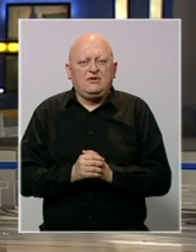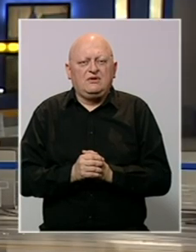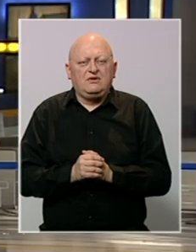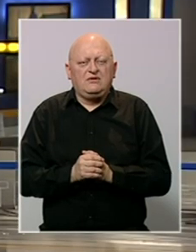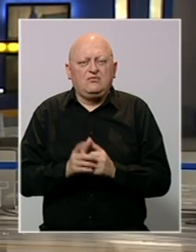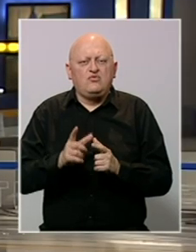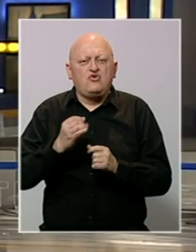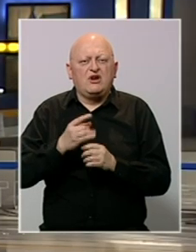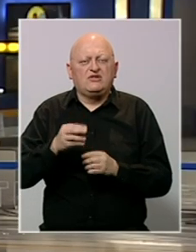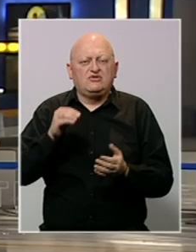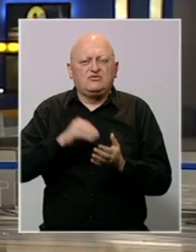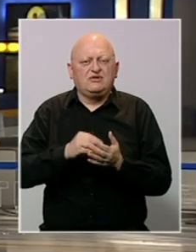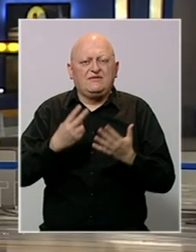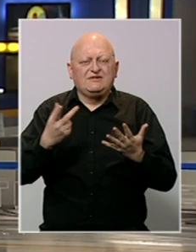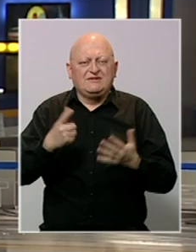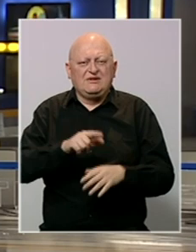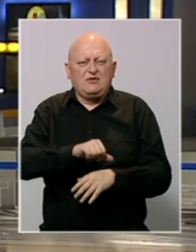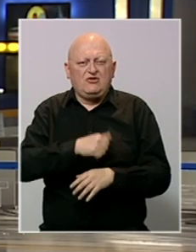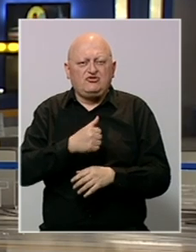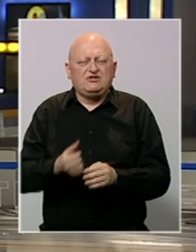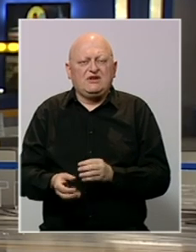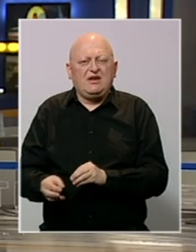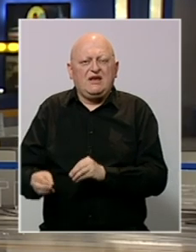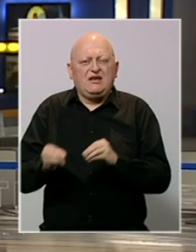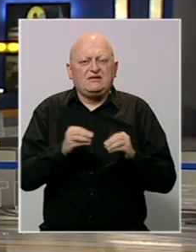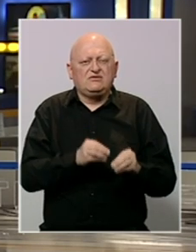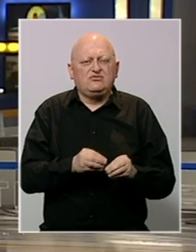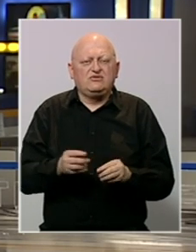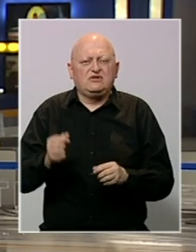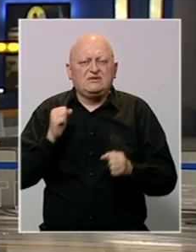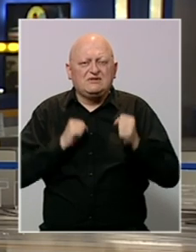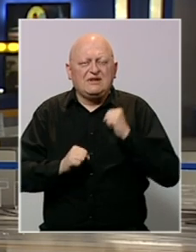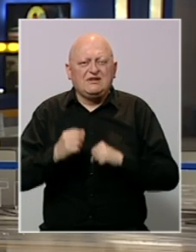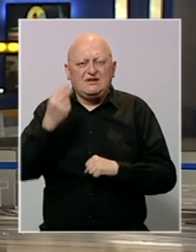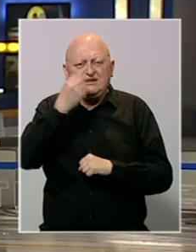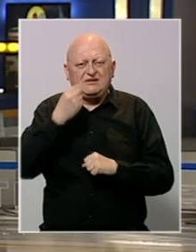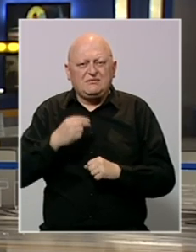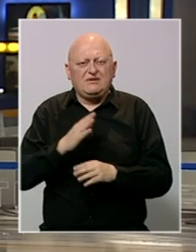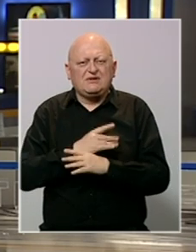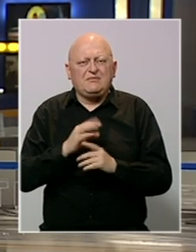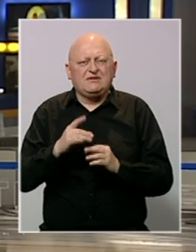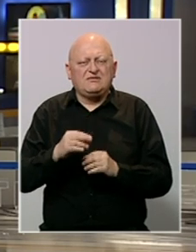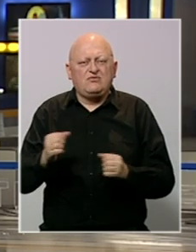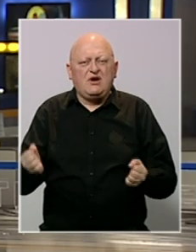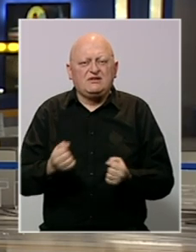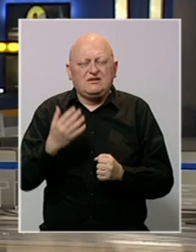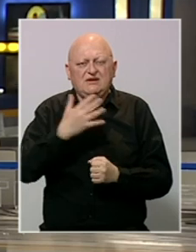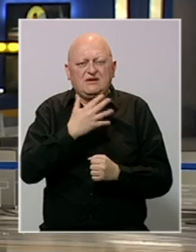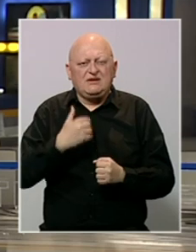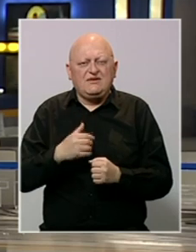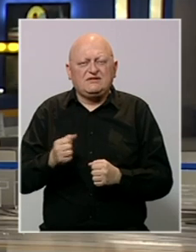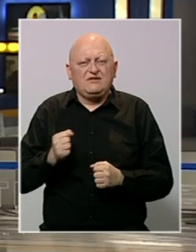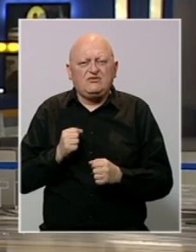U Gradišci je obilježana 27. godišnica od egzodusa i stradanja Srba iz zapadne Slavonije u akciji